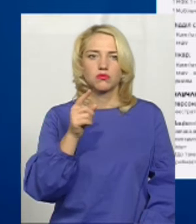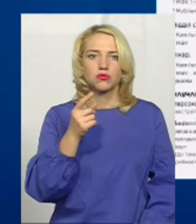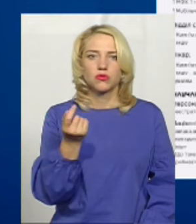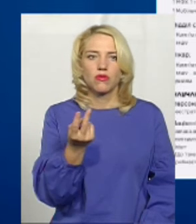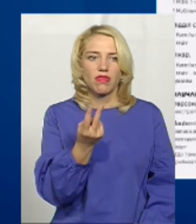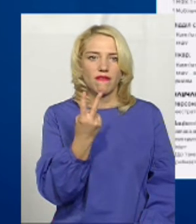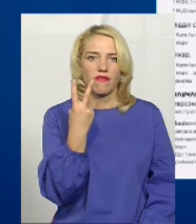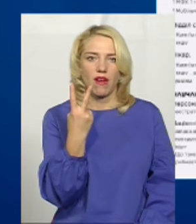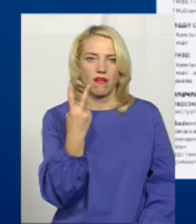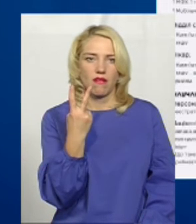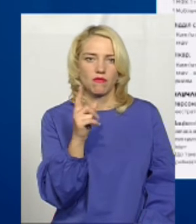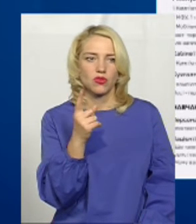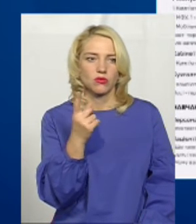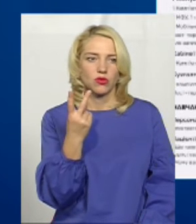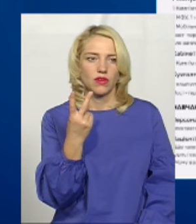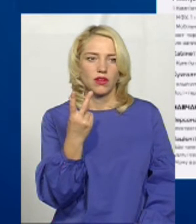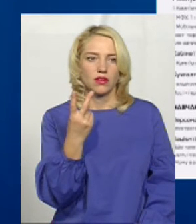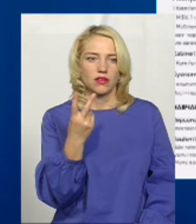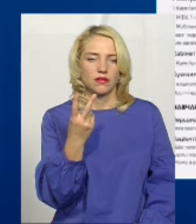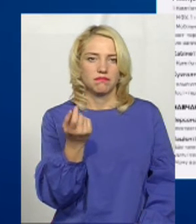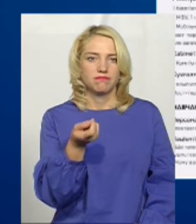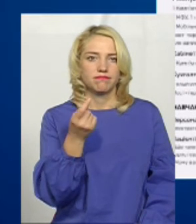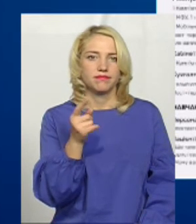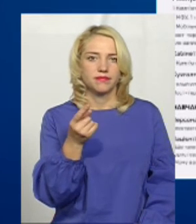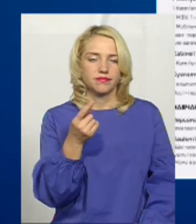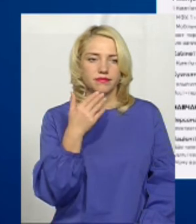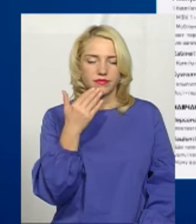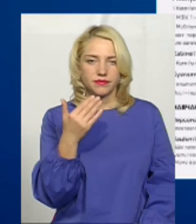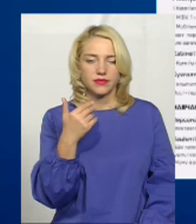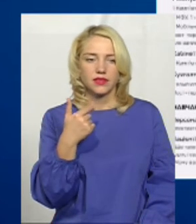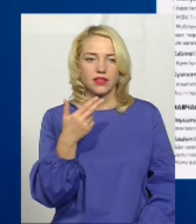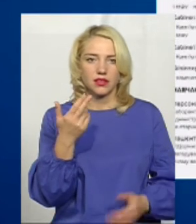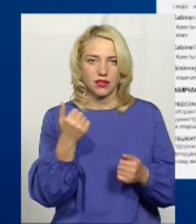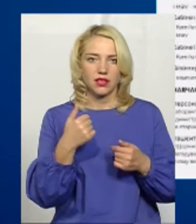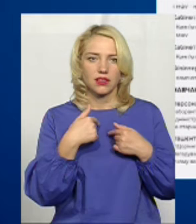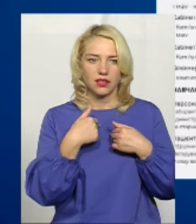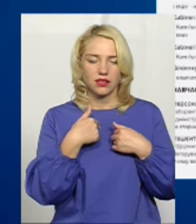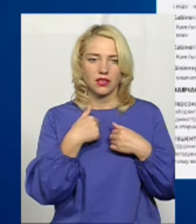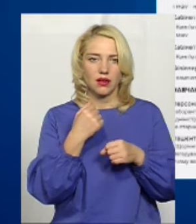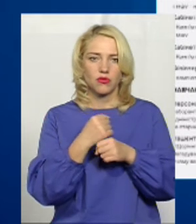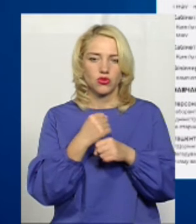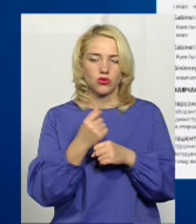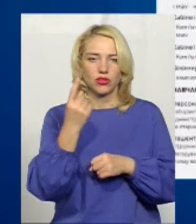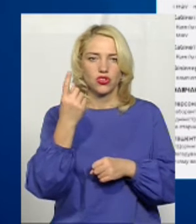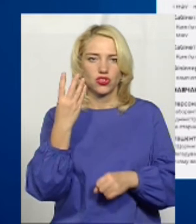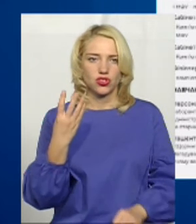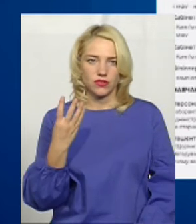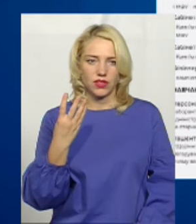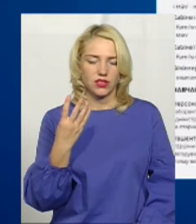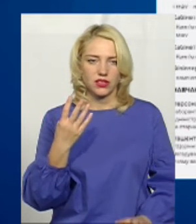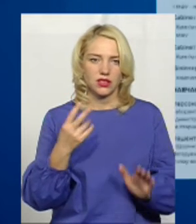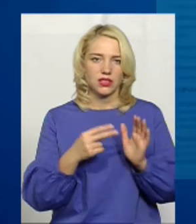Два, вискій. Один, вискій. Так, так. Я працюю лише на чверть ставки, бо